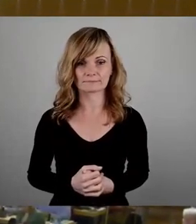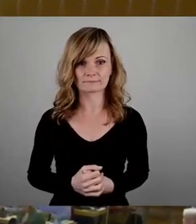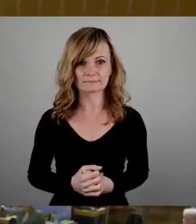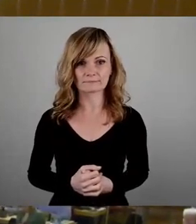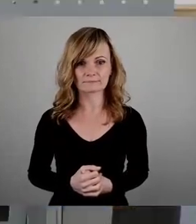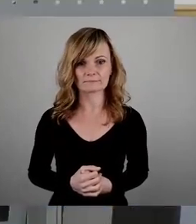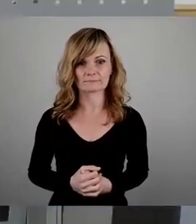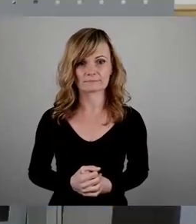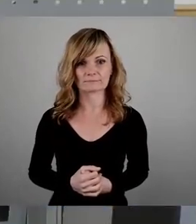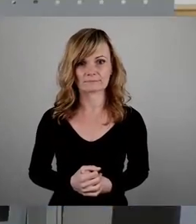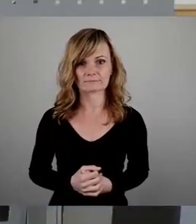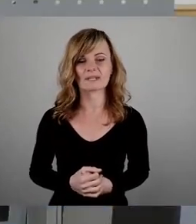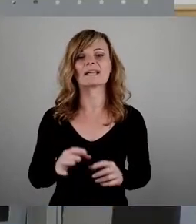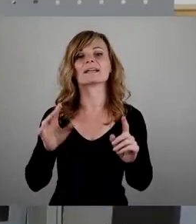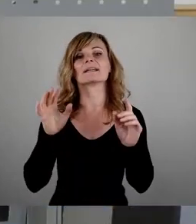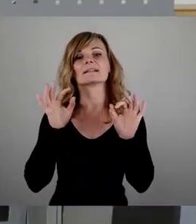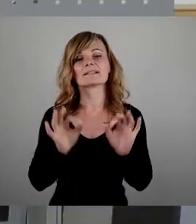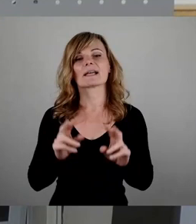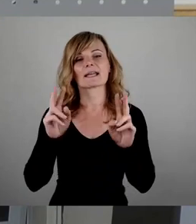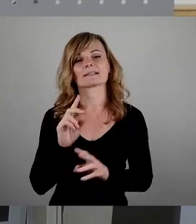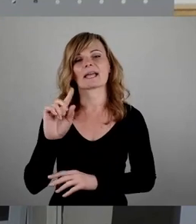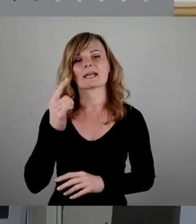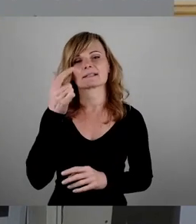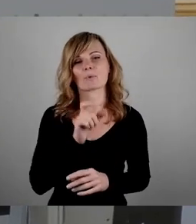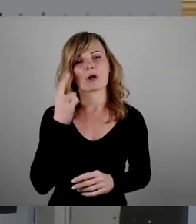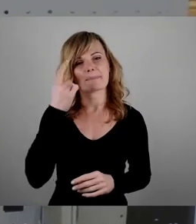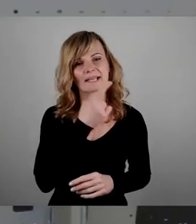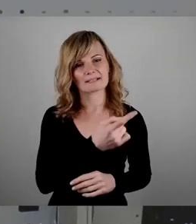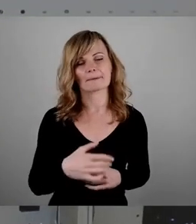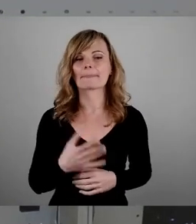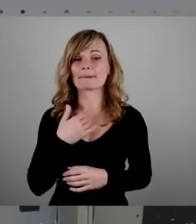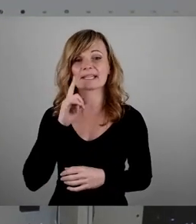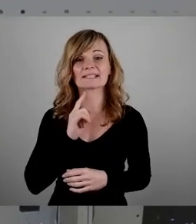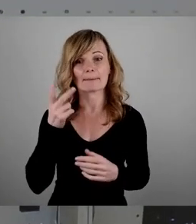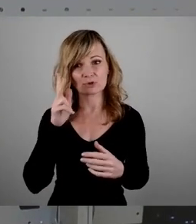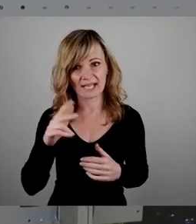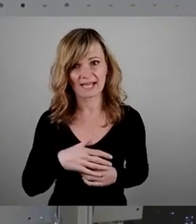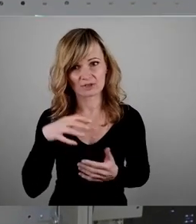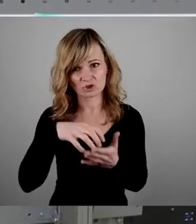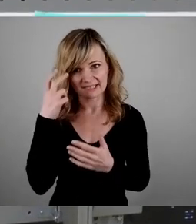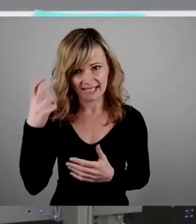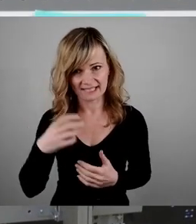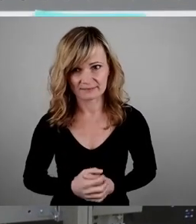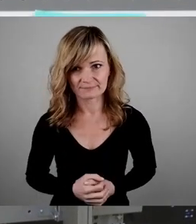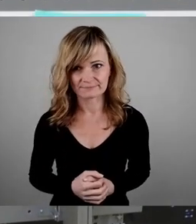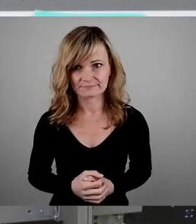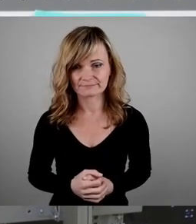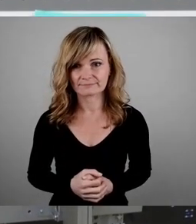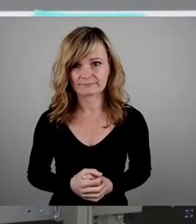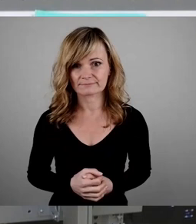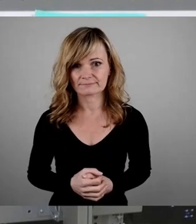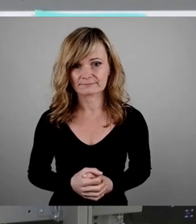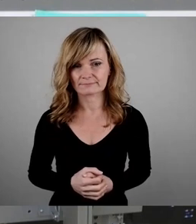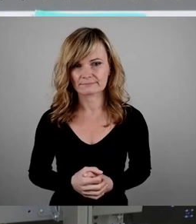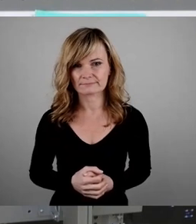Sehr geehrter Herr erster Bürgermeister, meine Damen und Herren Stadträte, Nackende